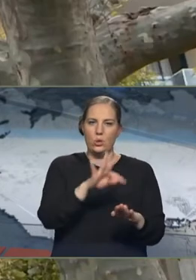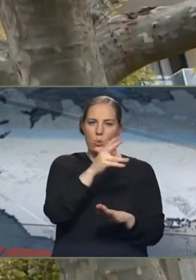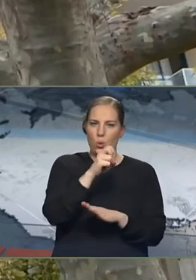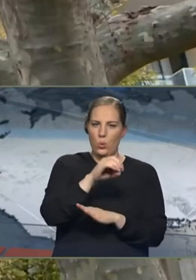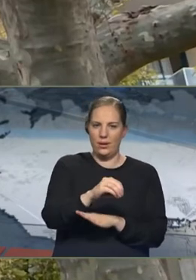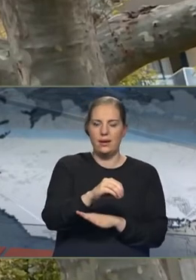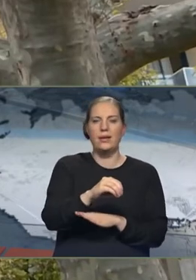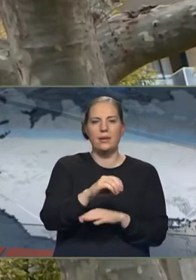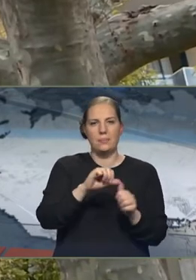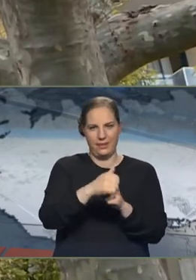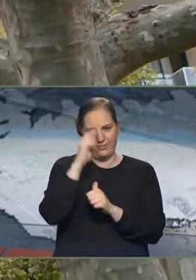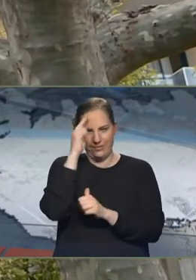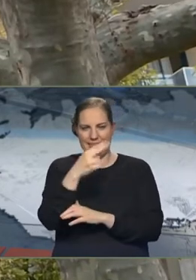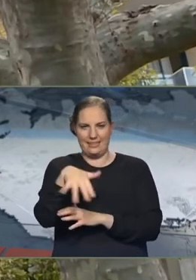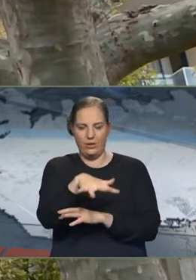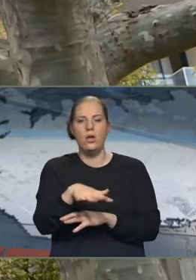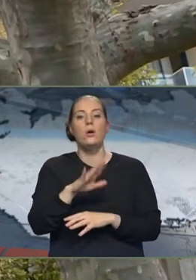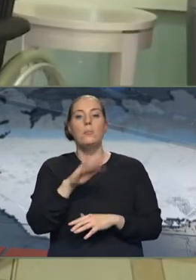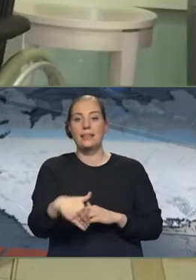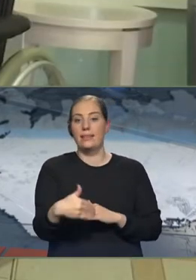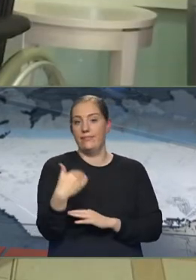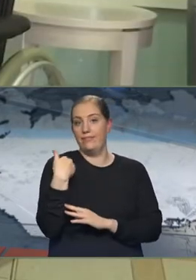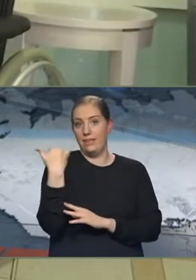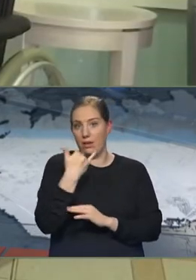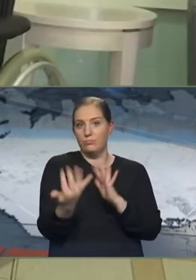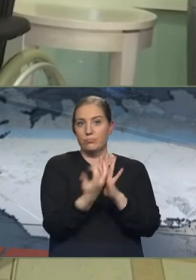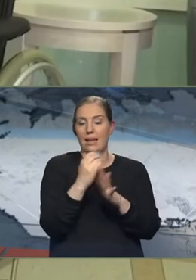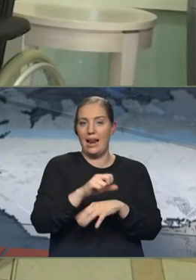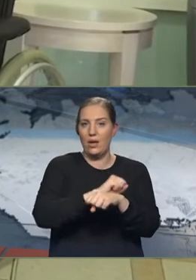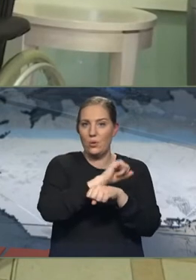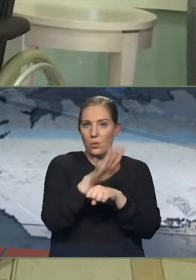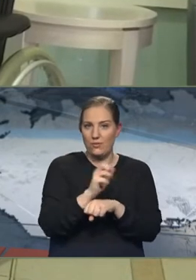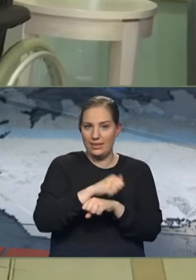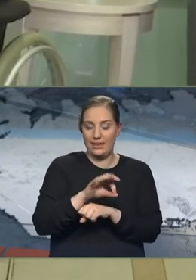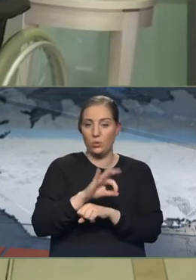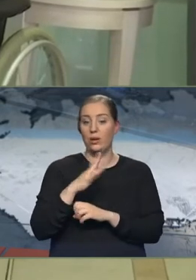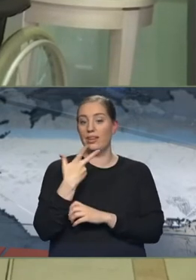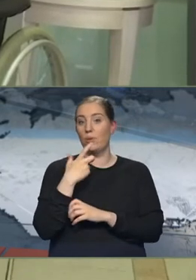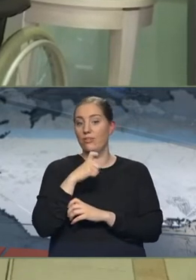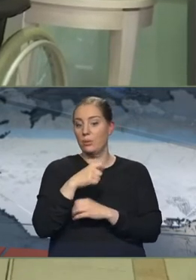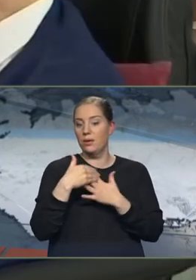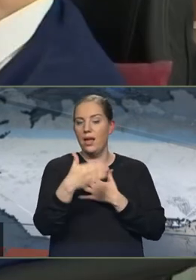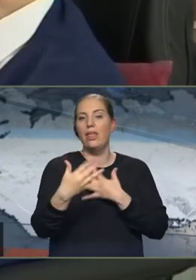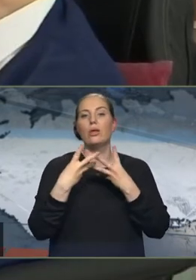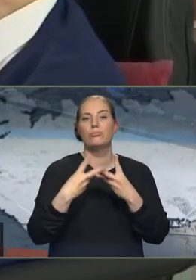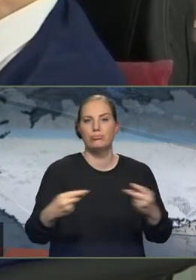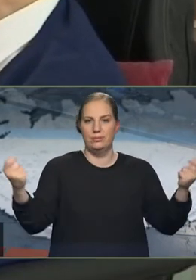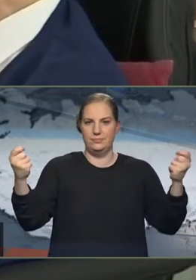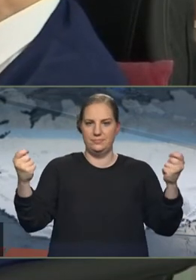við franskur íveruna og greindist með COVID-19 í janúar en nú þremur vikum síðar er hún laus við sjúkdóminn.